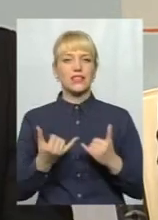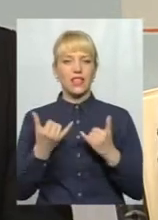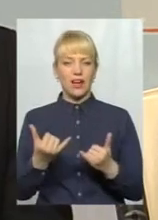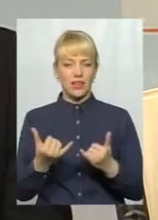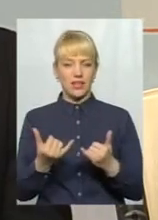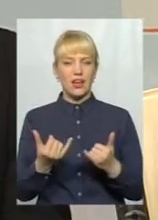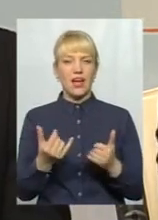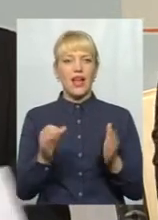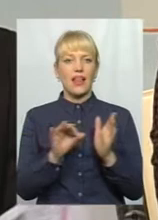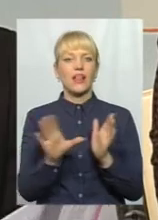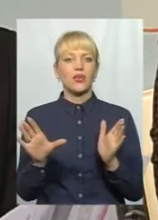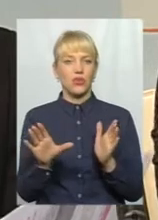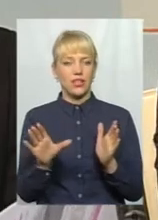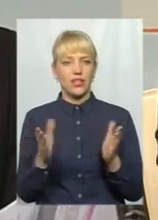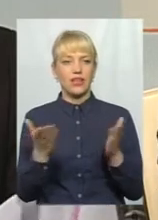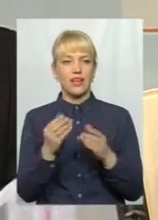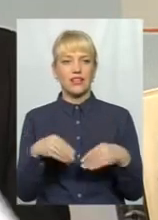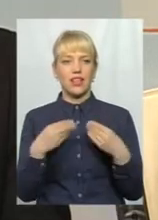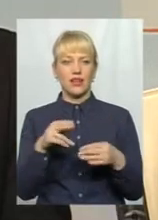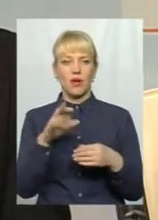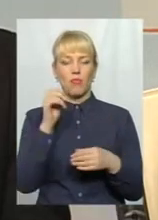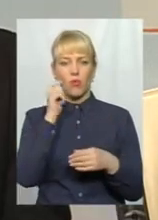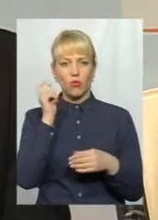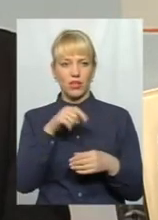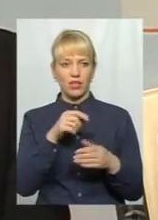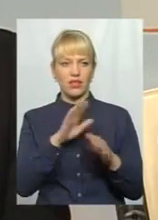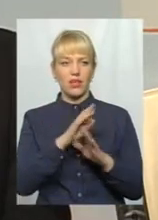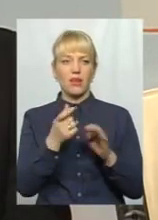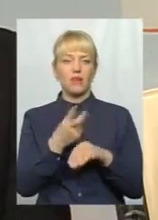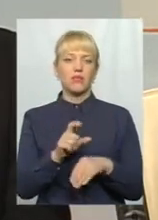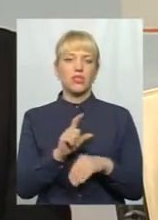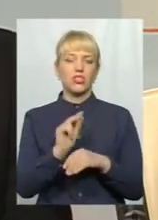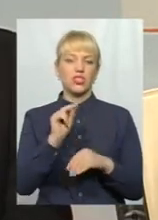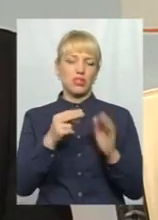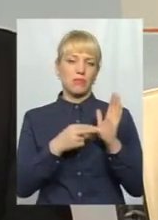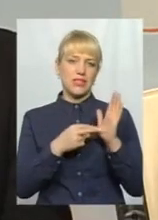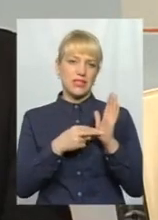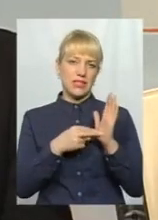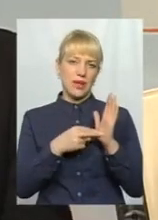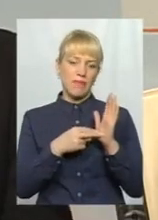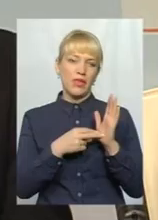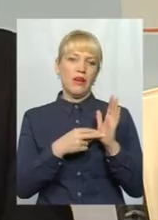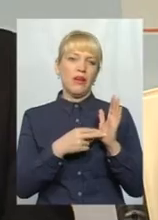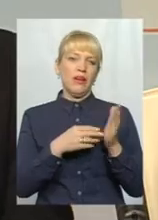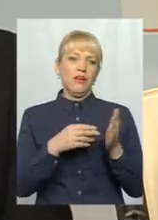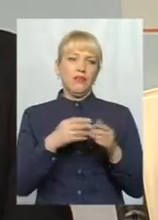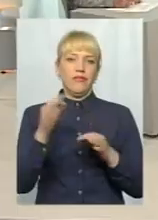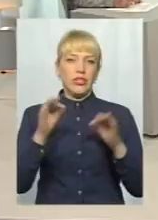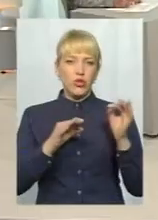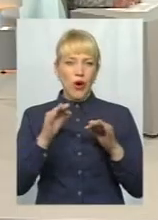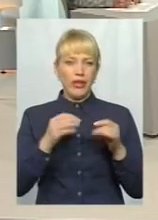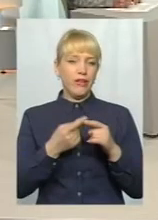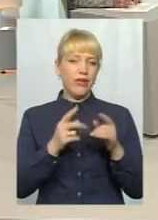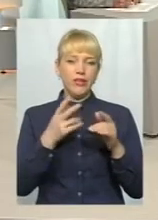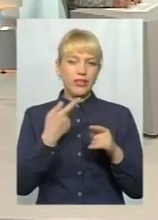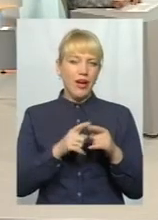знають, по Україні дає не більше 7% електроенергії. Всі гідроелектростанції в структурі енергетики – це